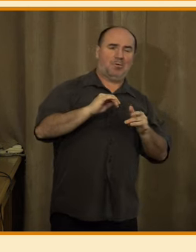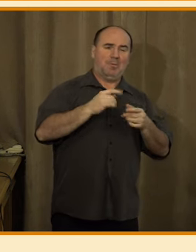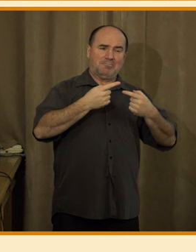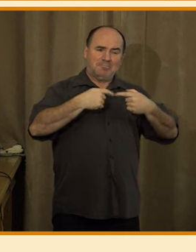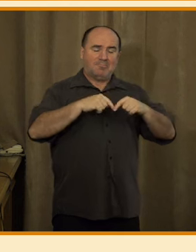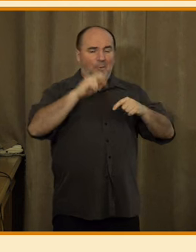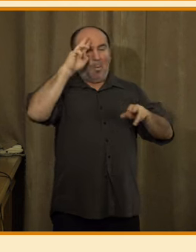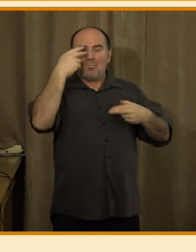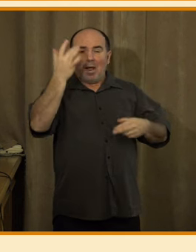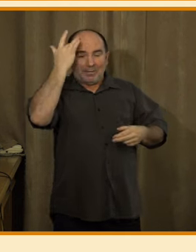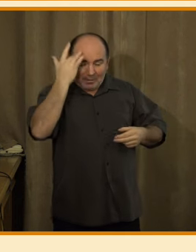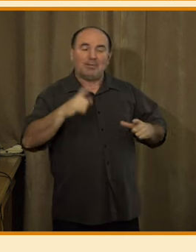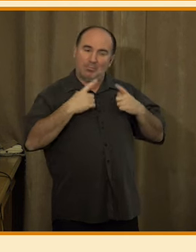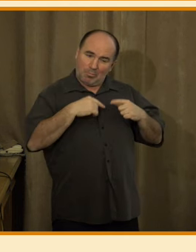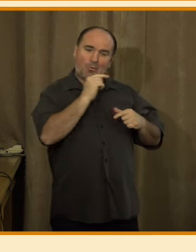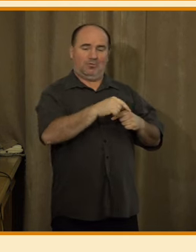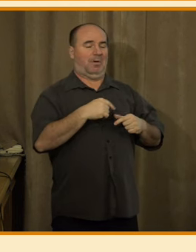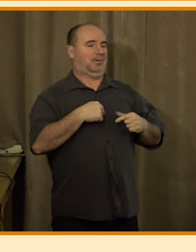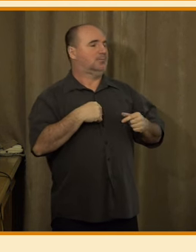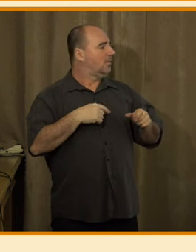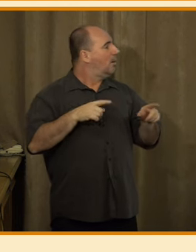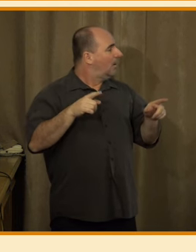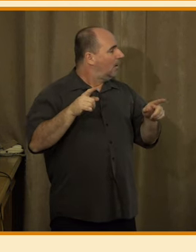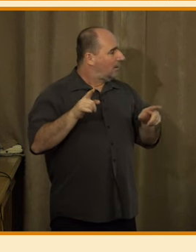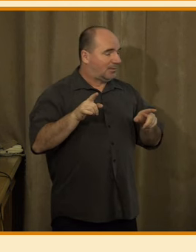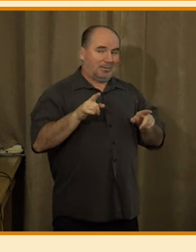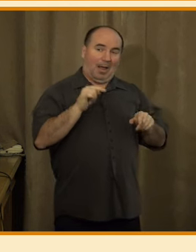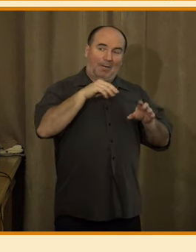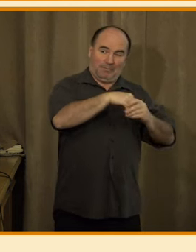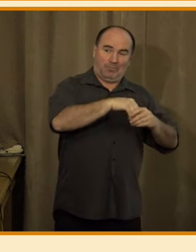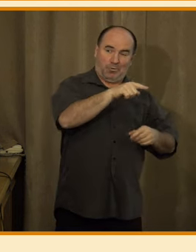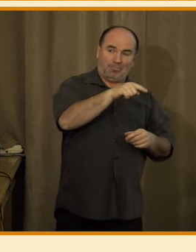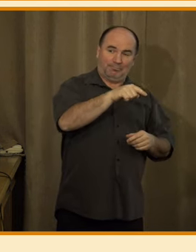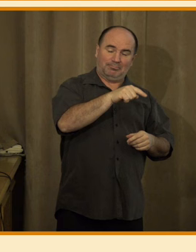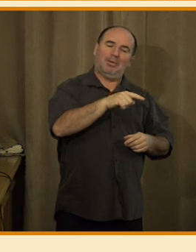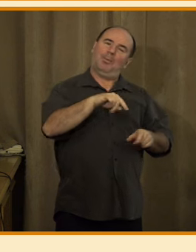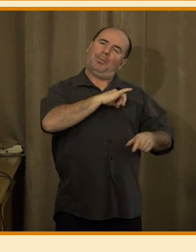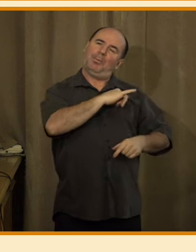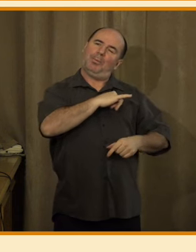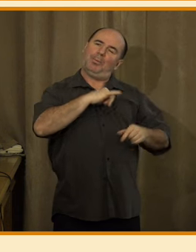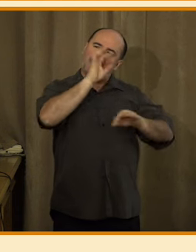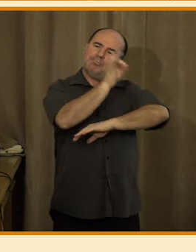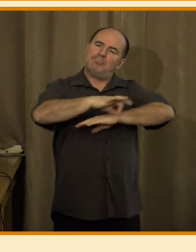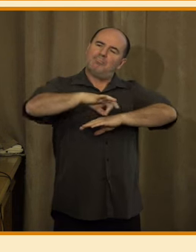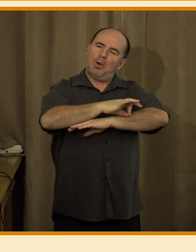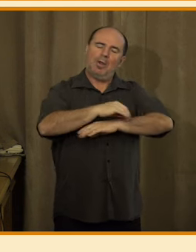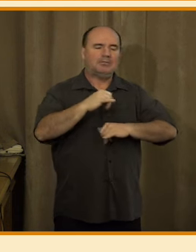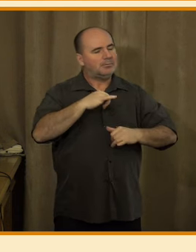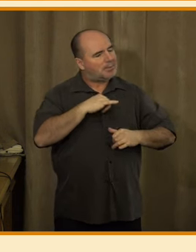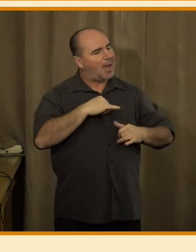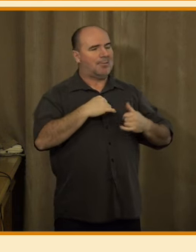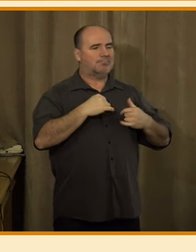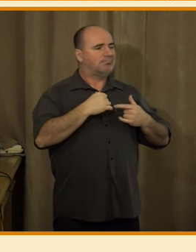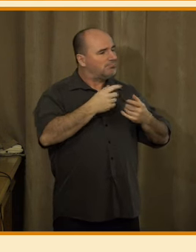algoritmizovanou žurnalistikou pracují, tak nás v rámci tohoto projektu zajímaly možné normativní požadavky